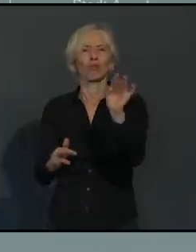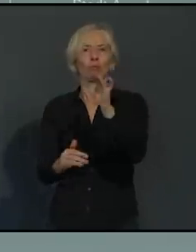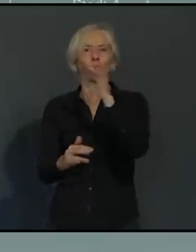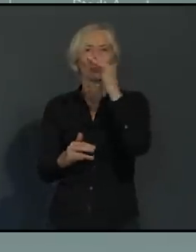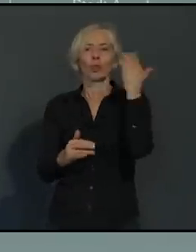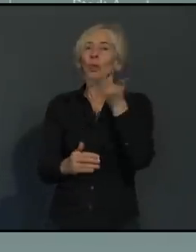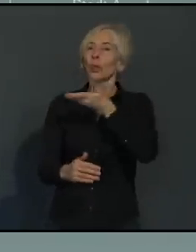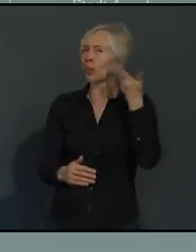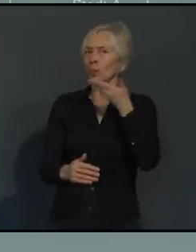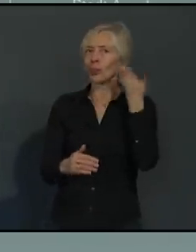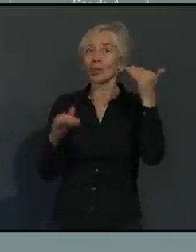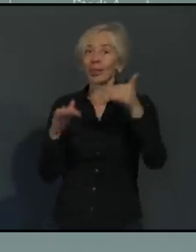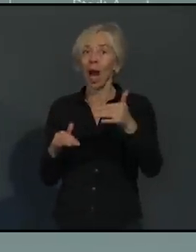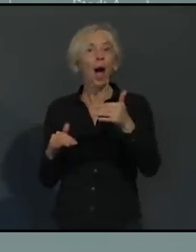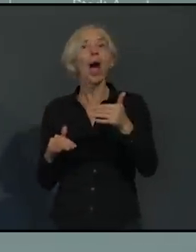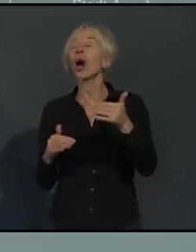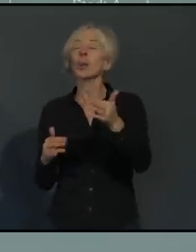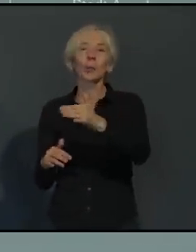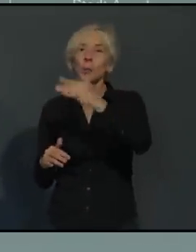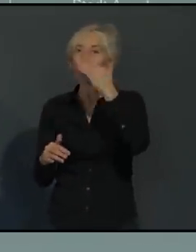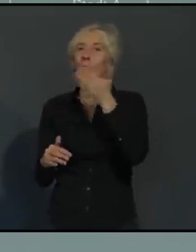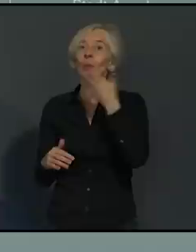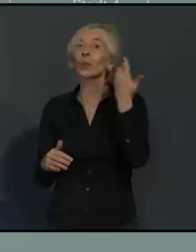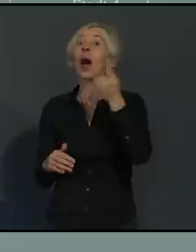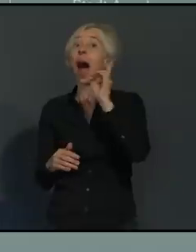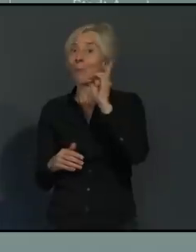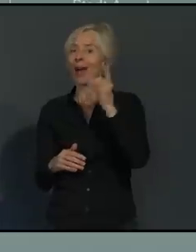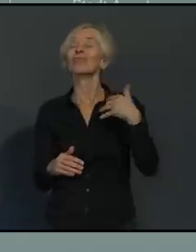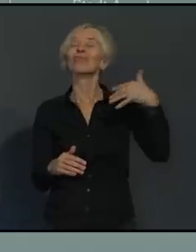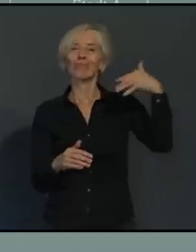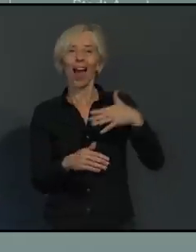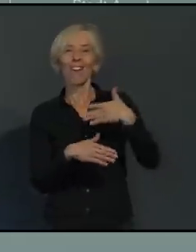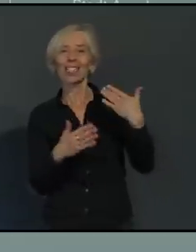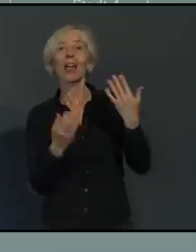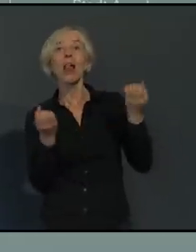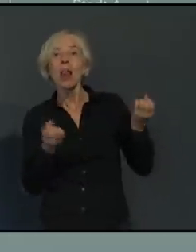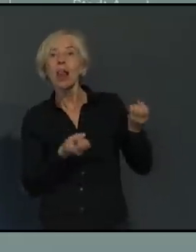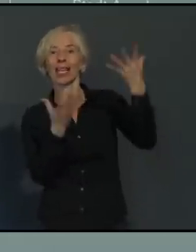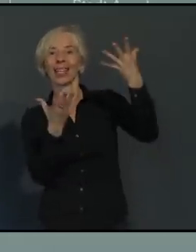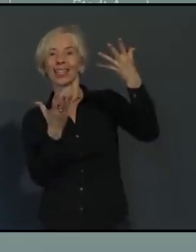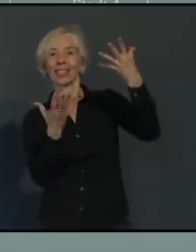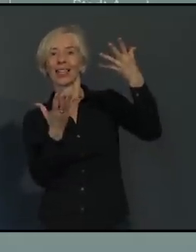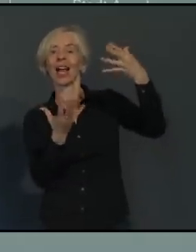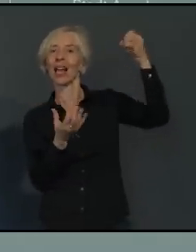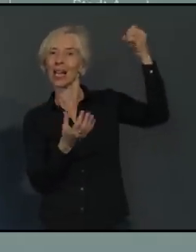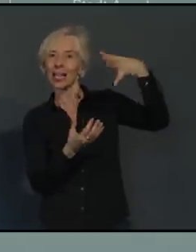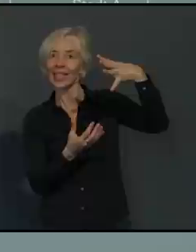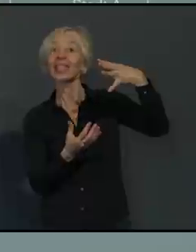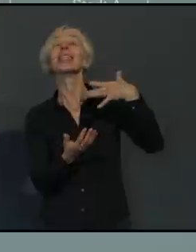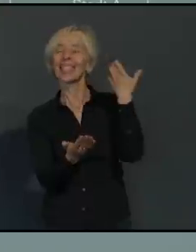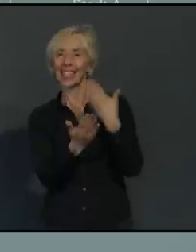Innenstadt trotz Corona geben. Und zwar schöner und vielfältiger als sonst. Wir werden zusätzliche